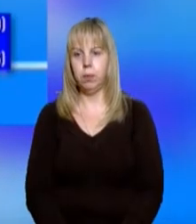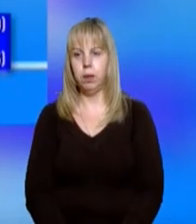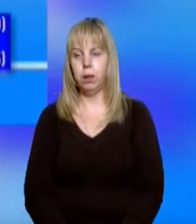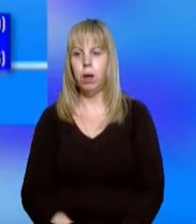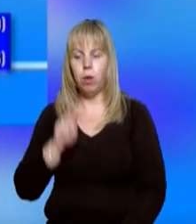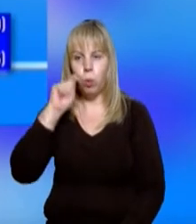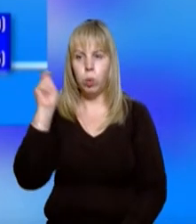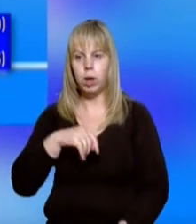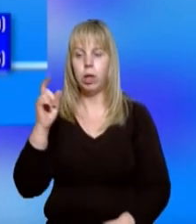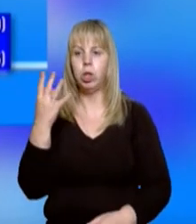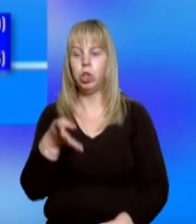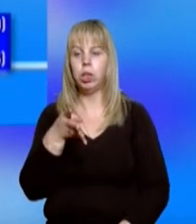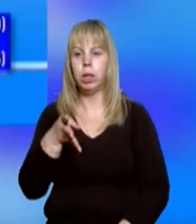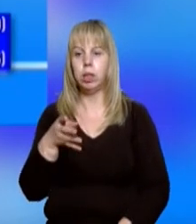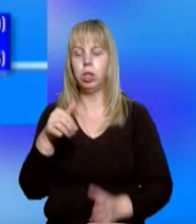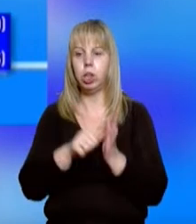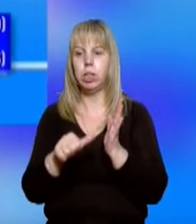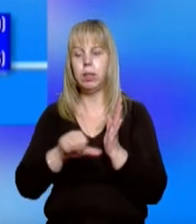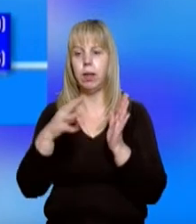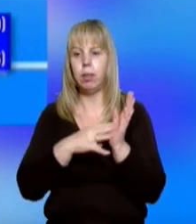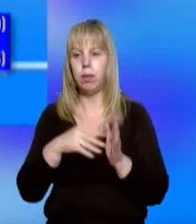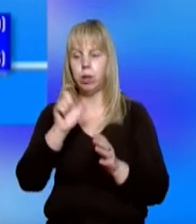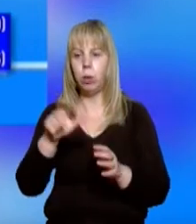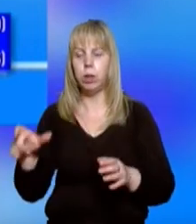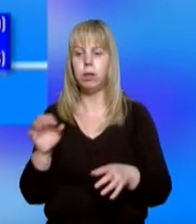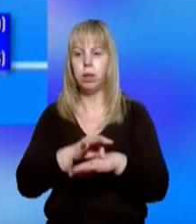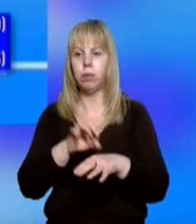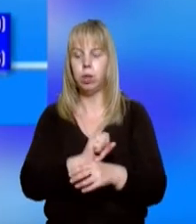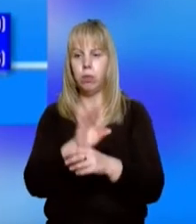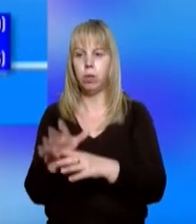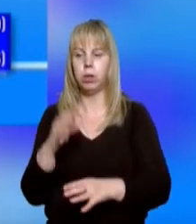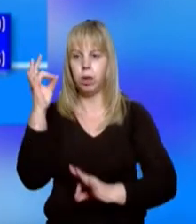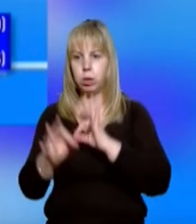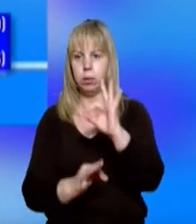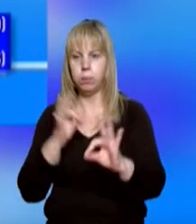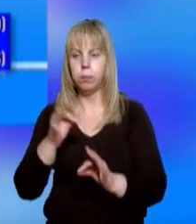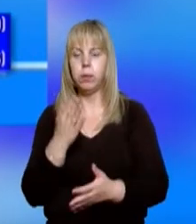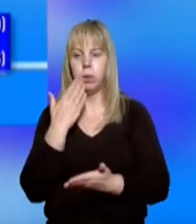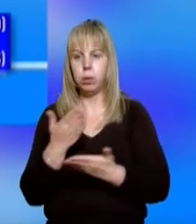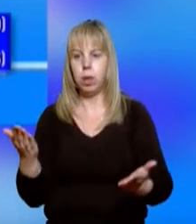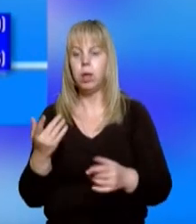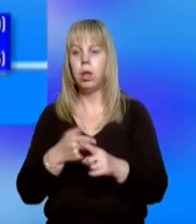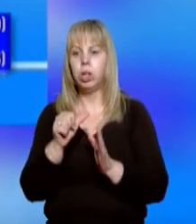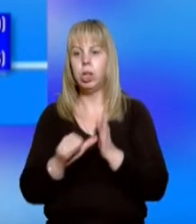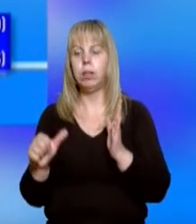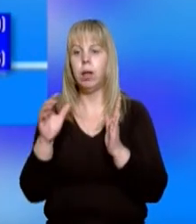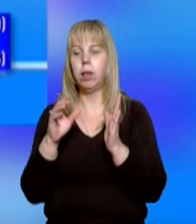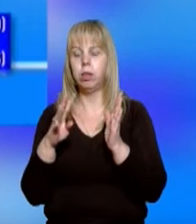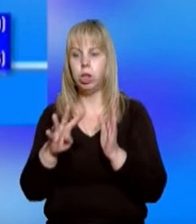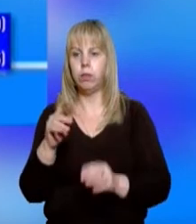В Україні 4069 людей захворіли коронавірусною інфекцією. За останню добу 64